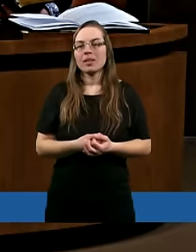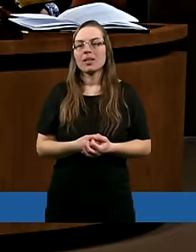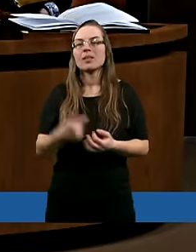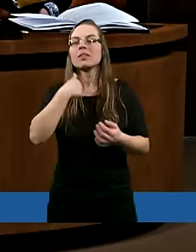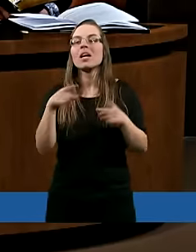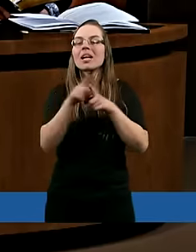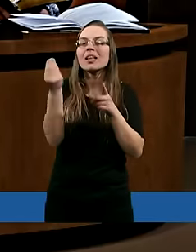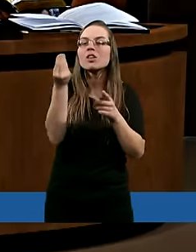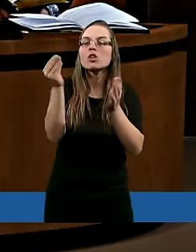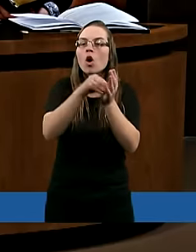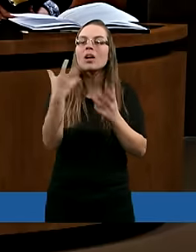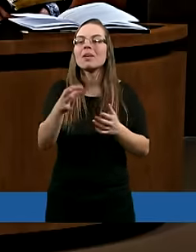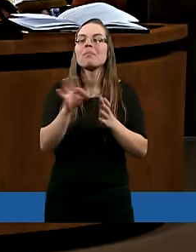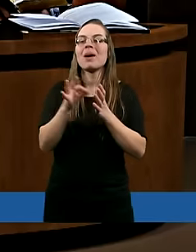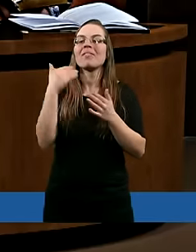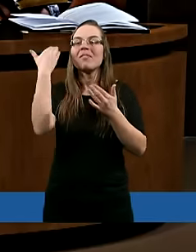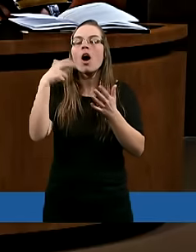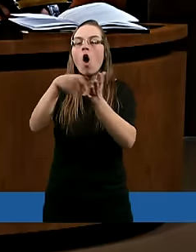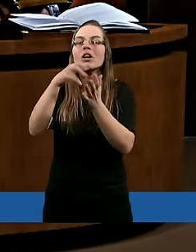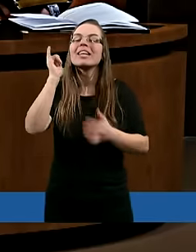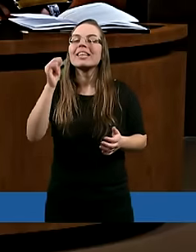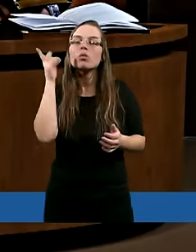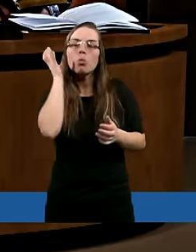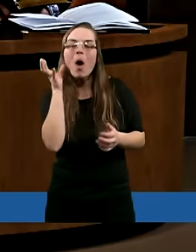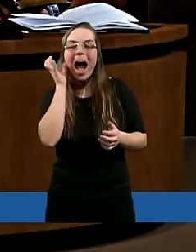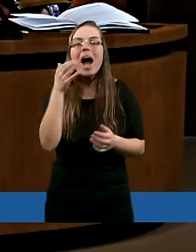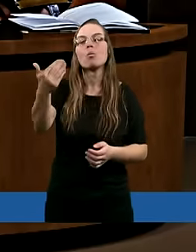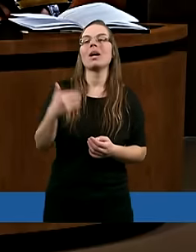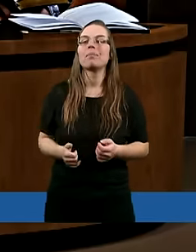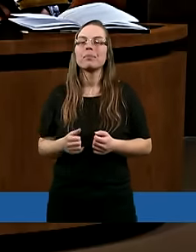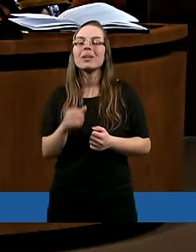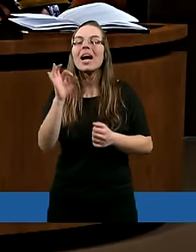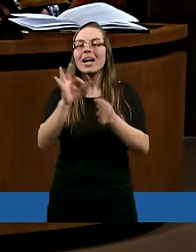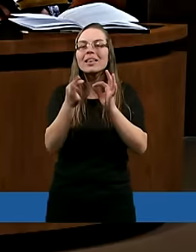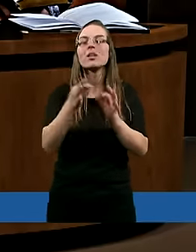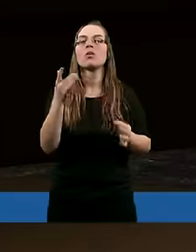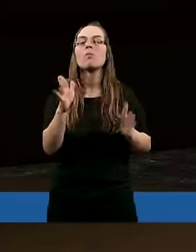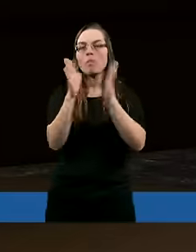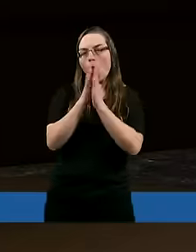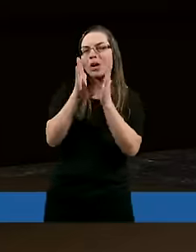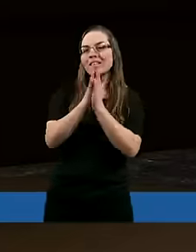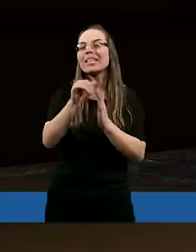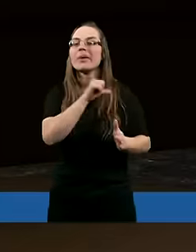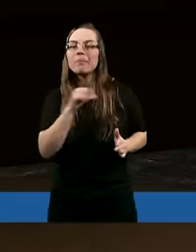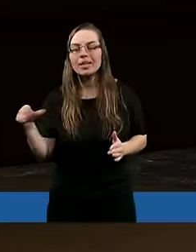Ja też jeszcze na takim pewnym wykładzie słuchałam, że kiedy modlimy się i